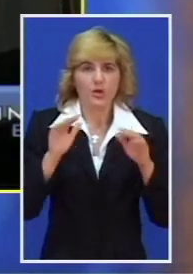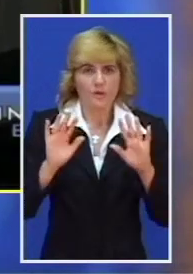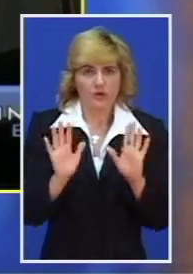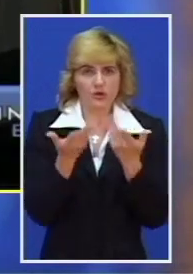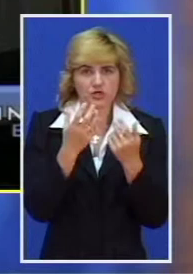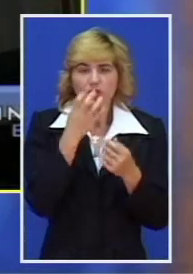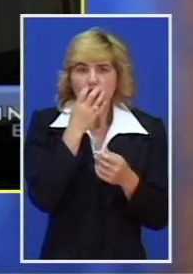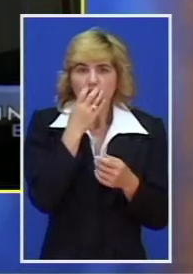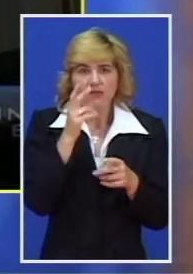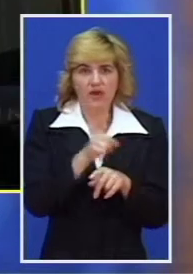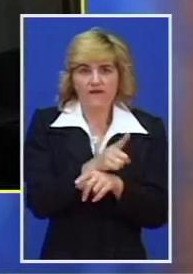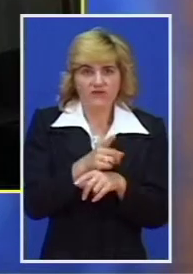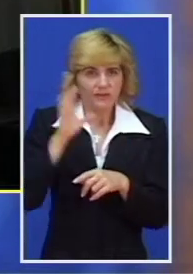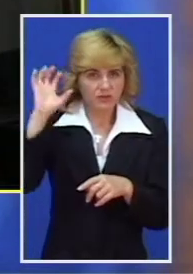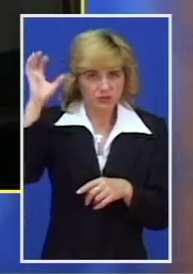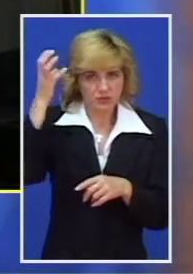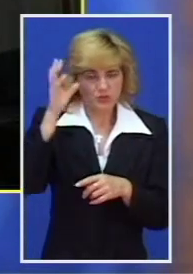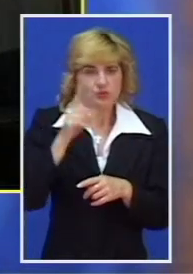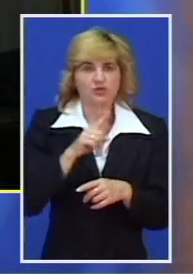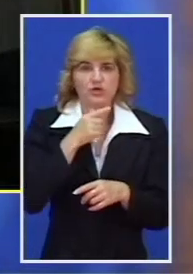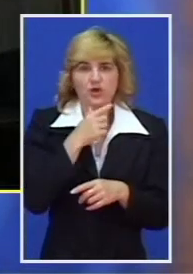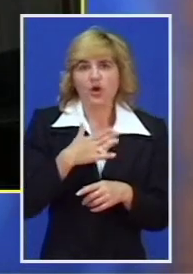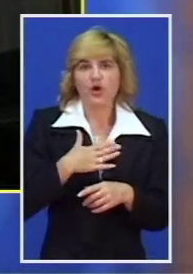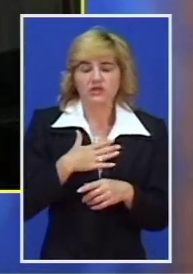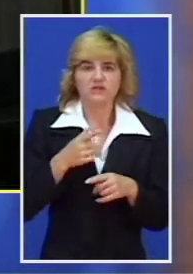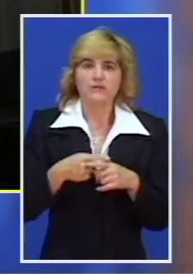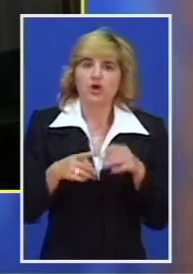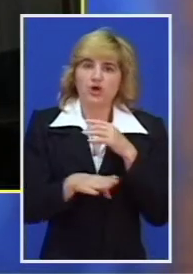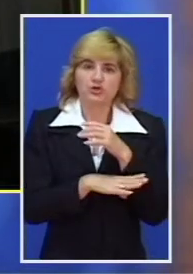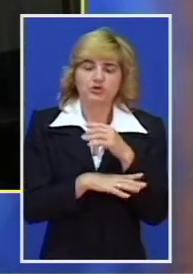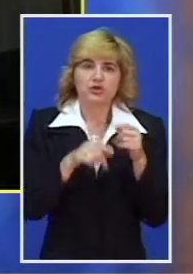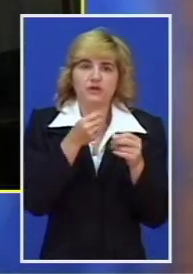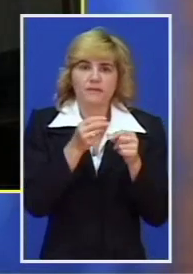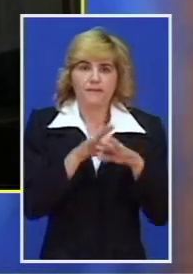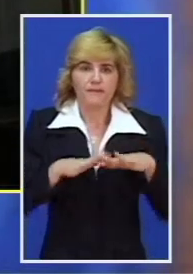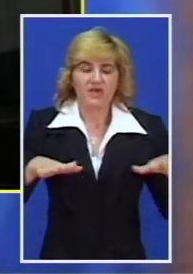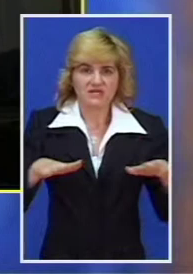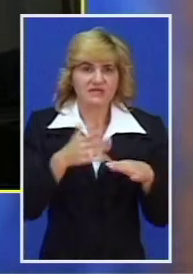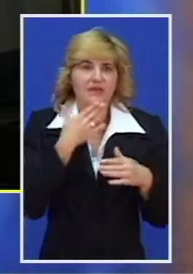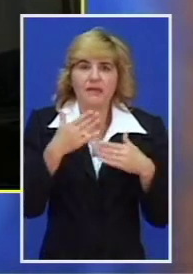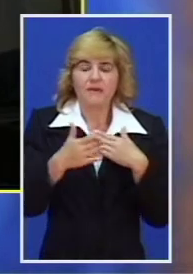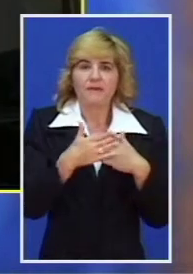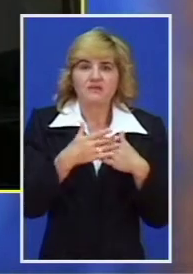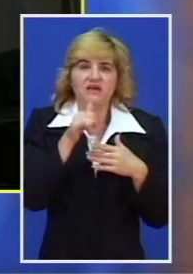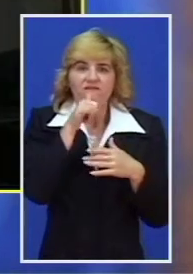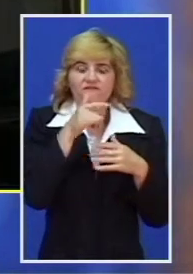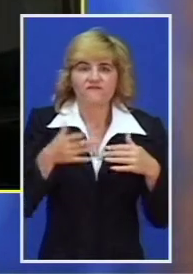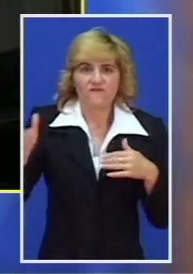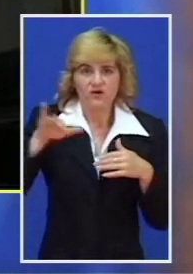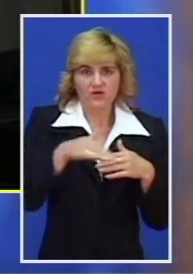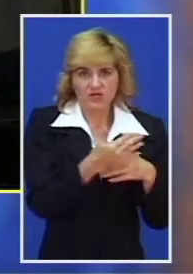vremena i sunčanih dana svugde postoji, pogotovo kod nas jer su šume na peskovitom području, nema u blizini vodotokova,